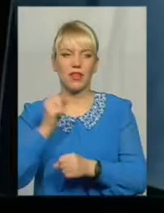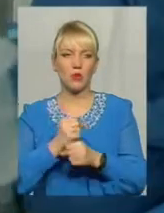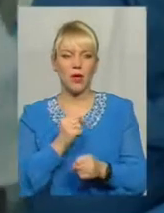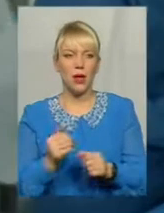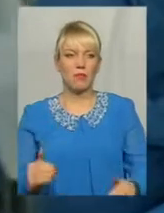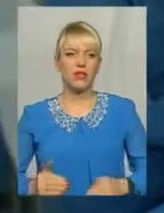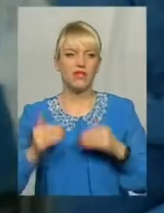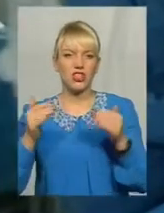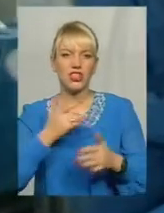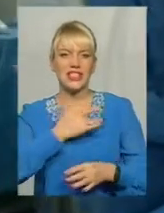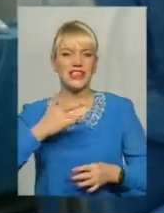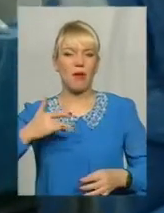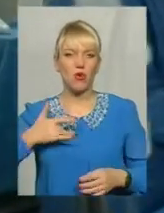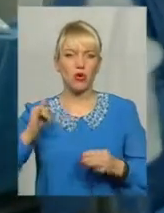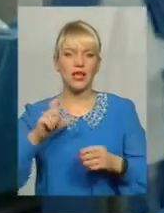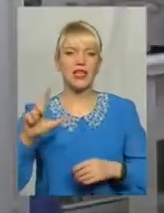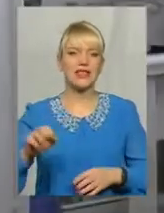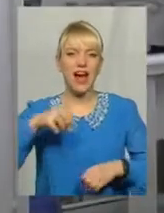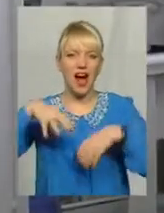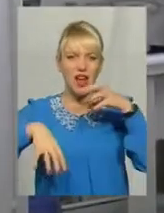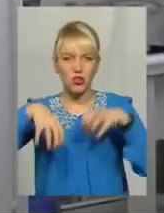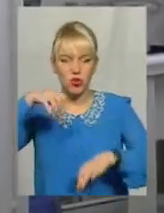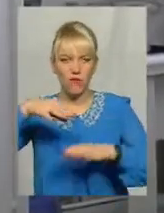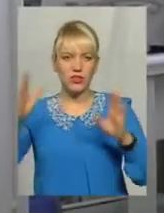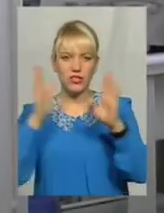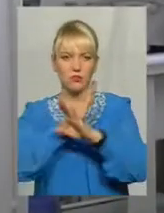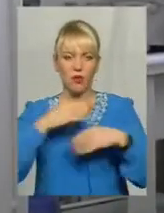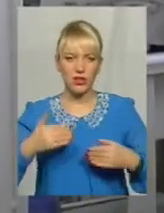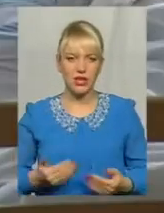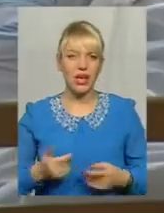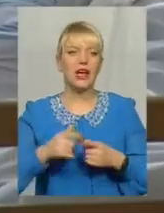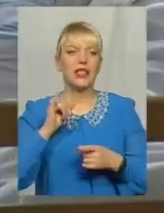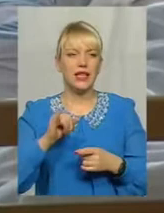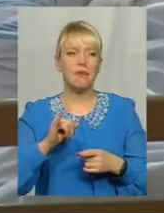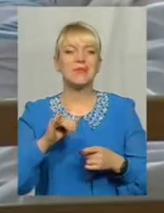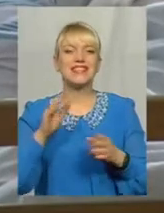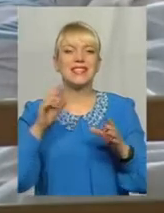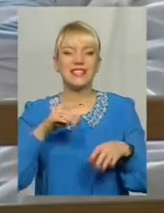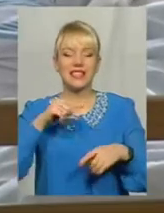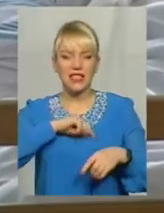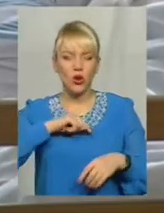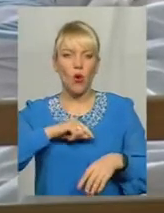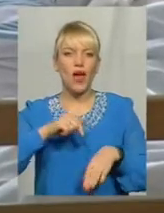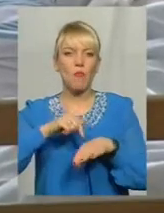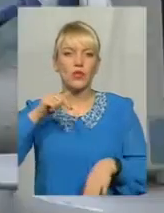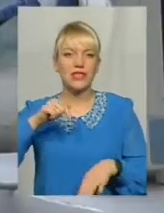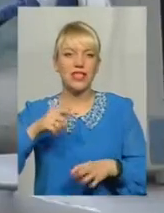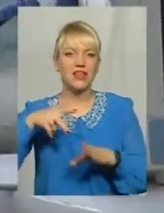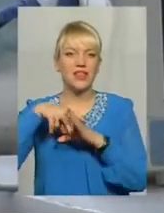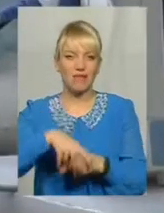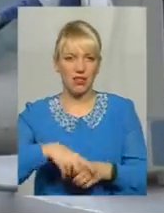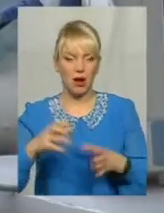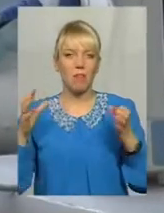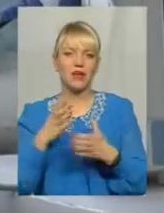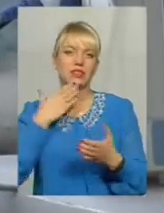запорушеність та загазованість приміщень, психоемоційні навантаження Тому бережіть своє серце, воно як